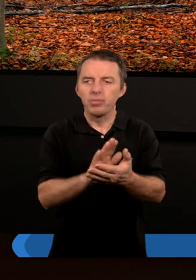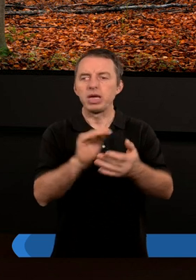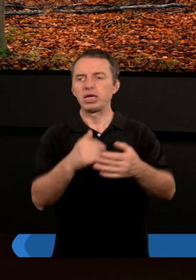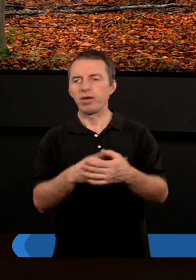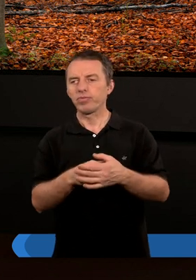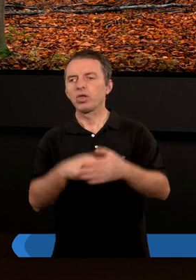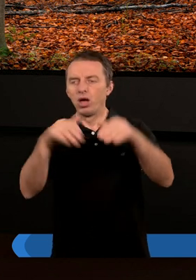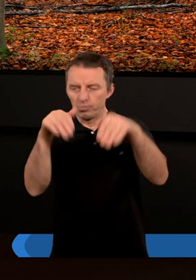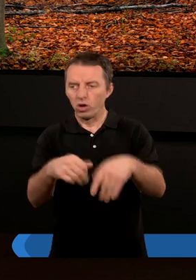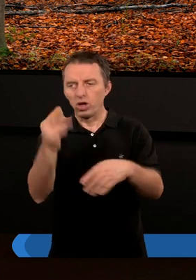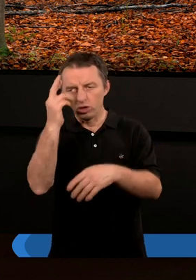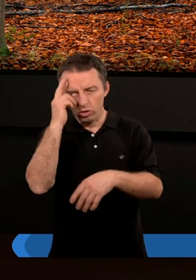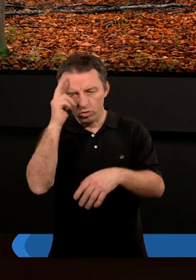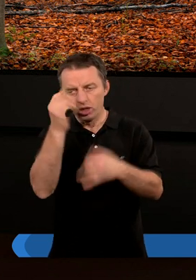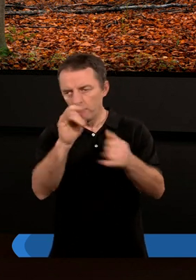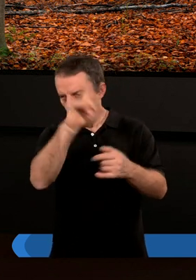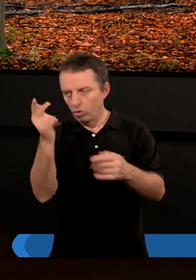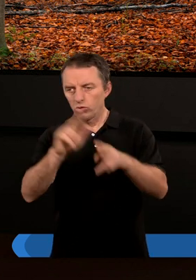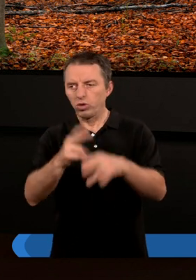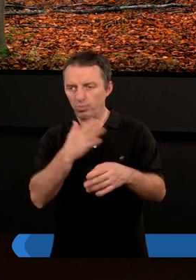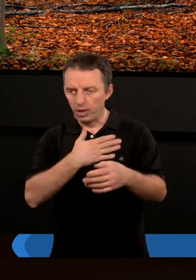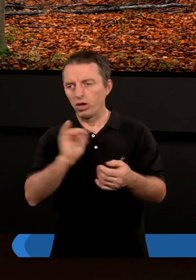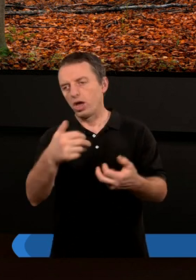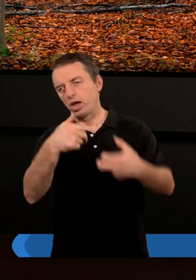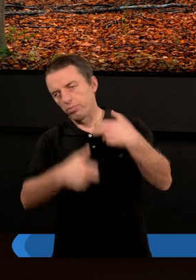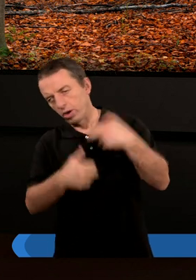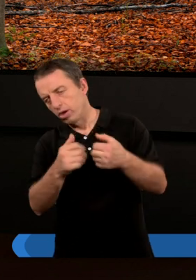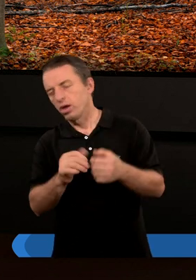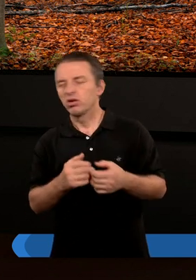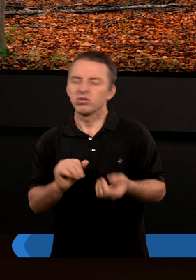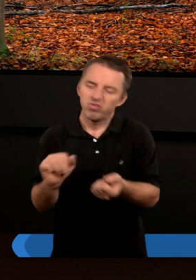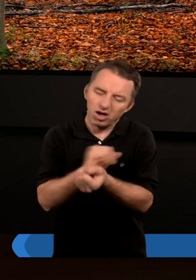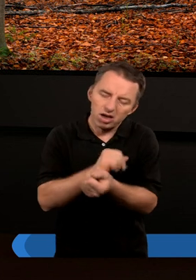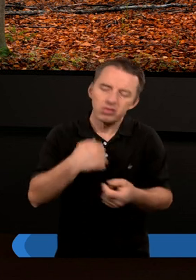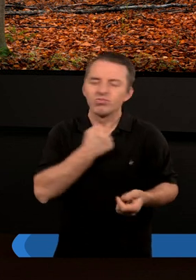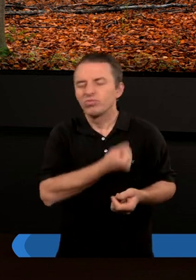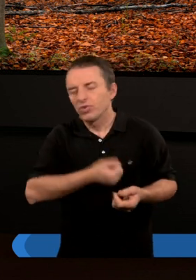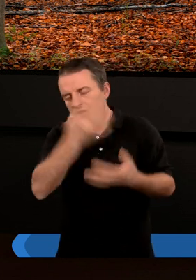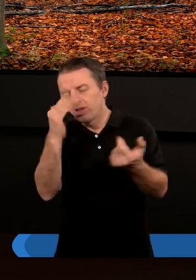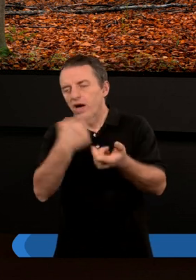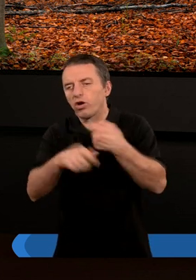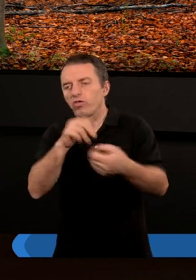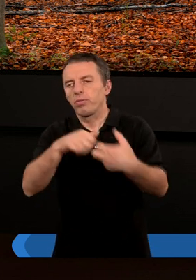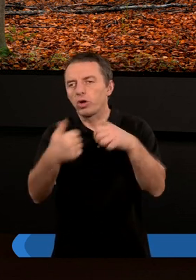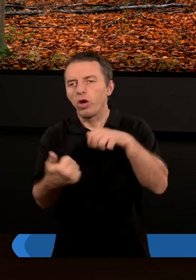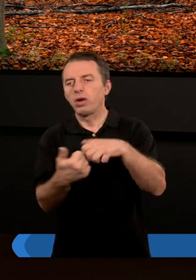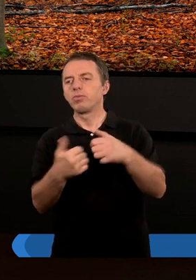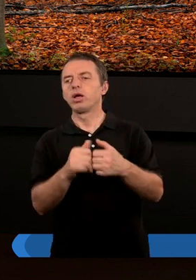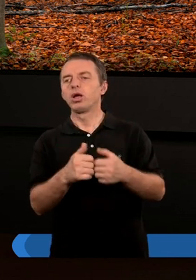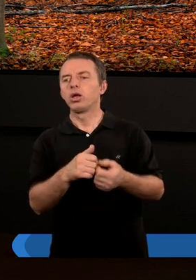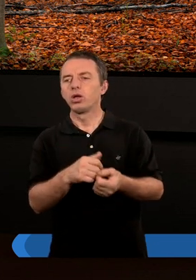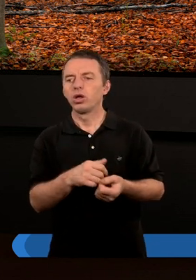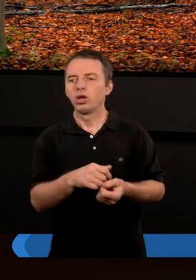mogę zrozumieć innych ludzi, którzy mają jakieś problemy, borykają się, jestem daleki od osądzania, bo też widzę,